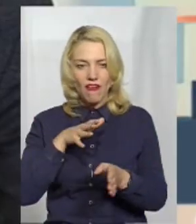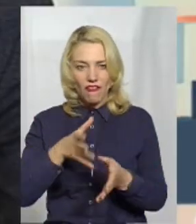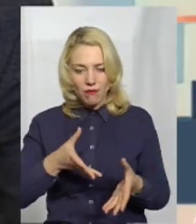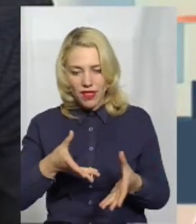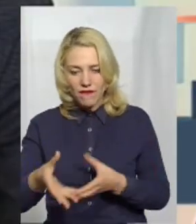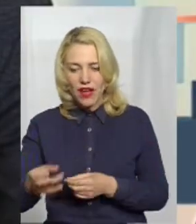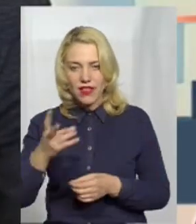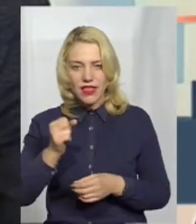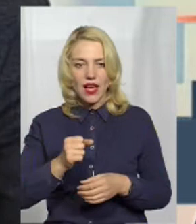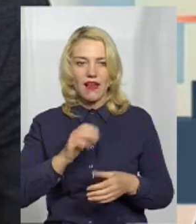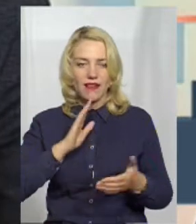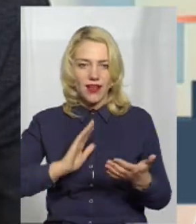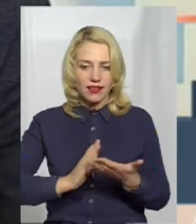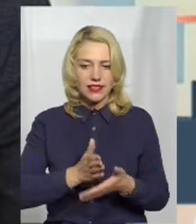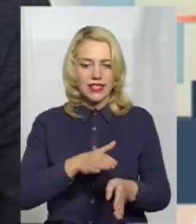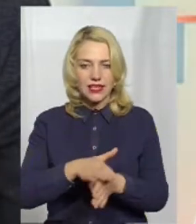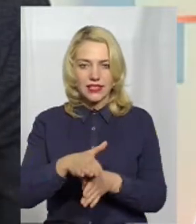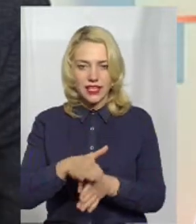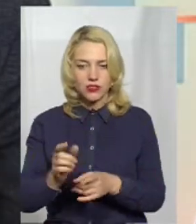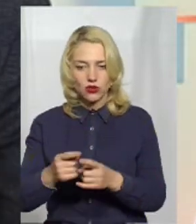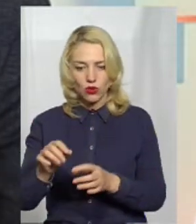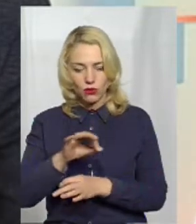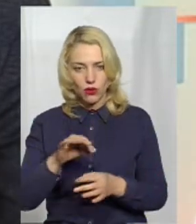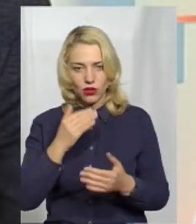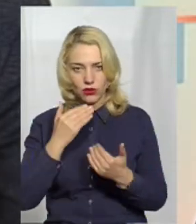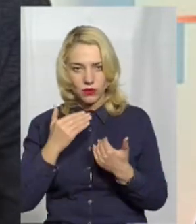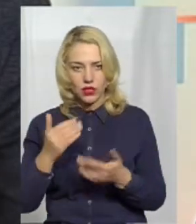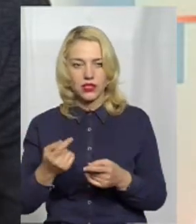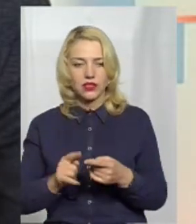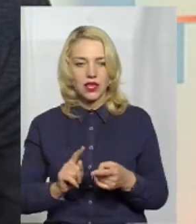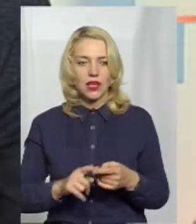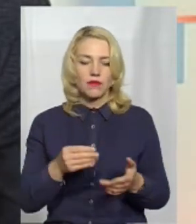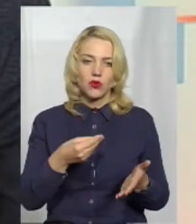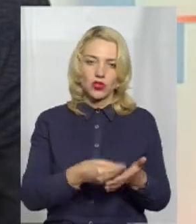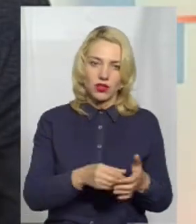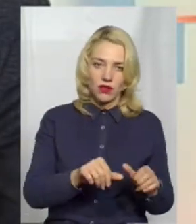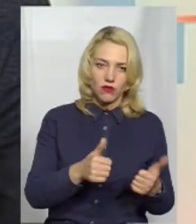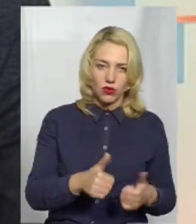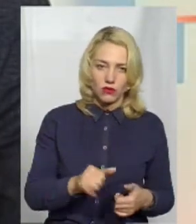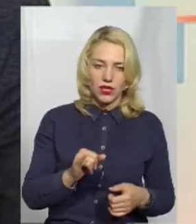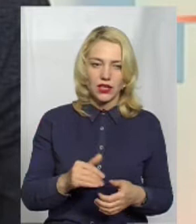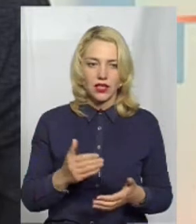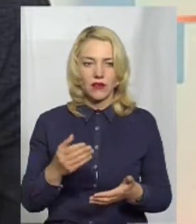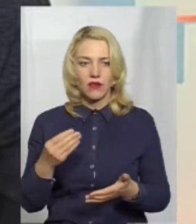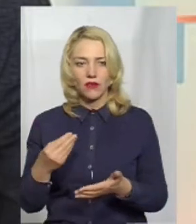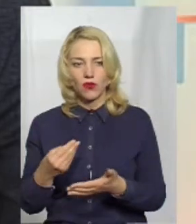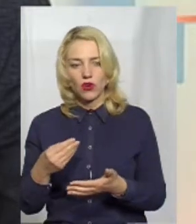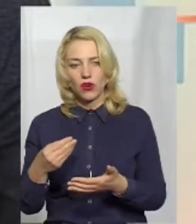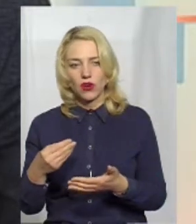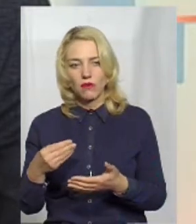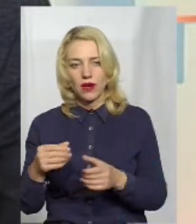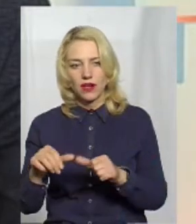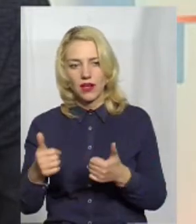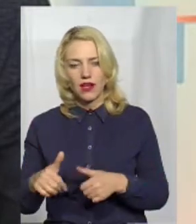виглядає так? Дуже часто потрібно розуміти, що проєкт складається з декількох частин. Це є і бюджетна форма, це є і форма аплікаційна.